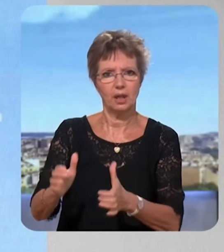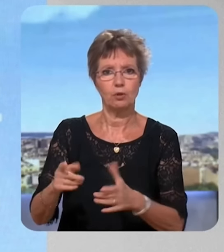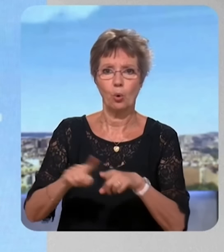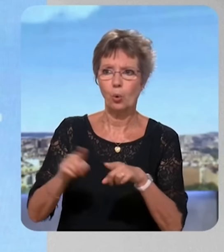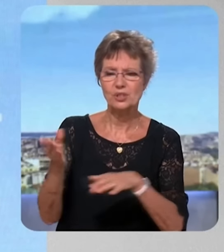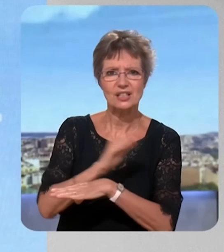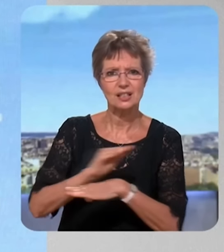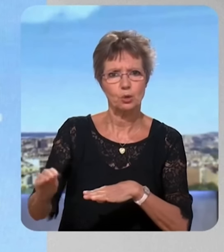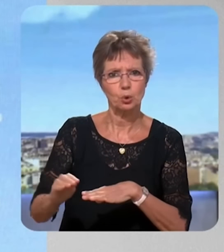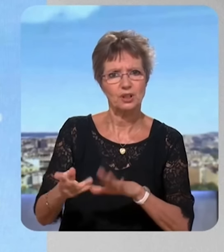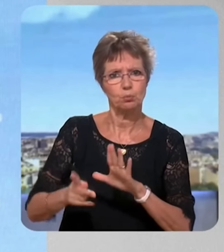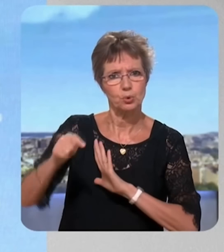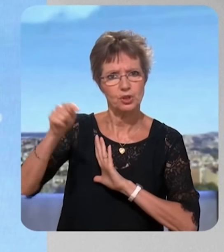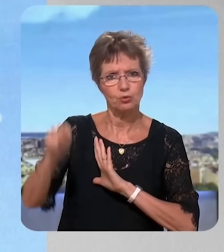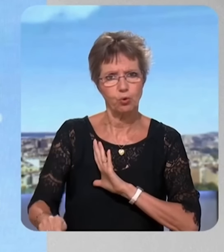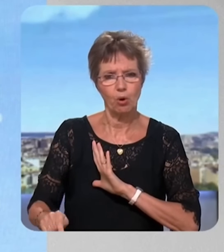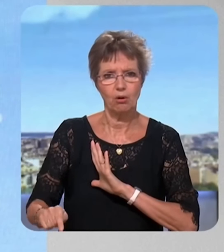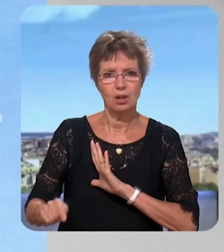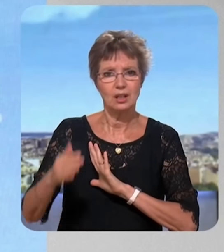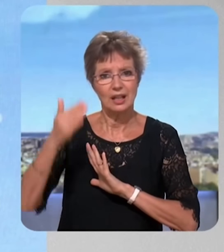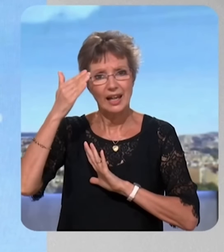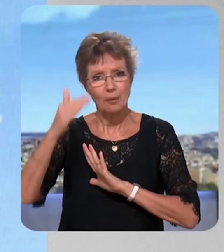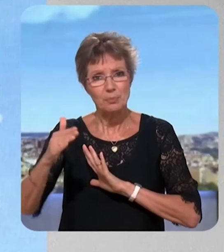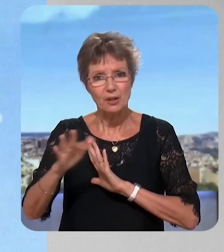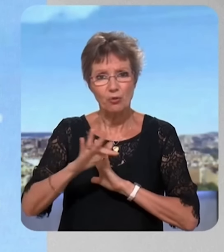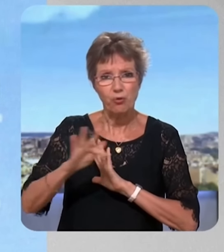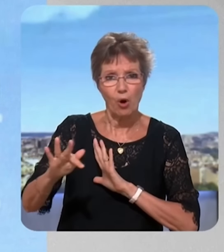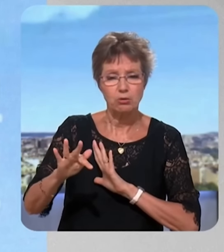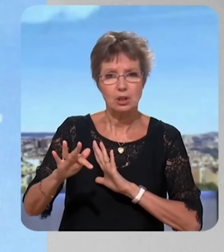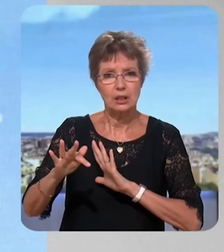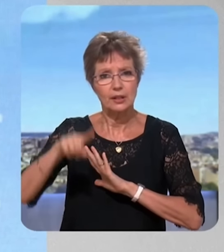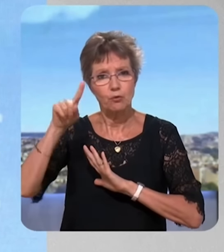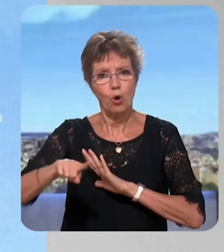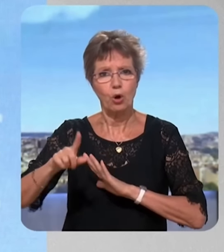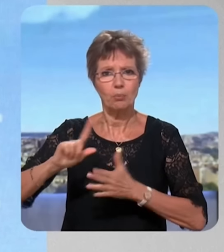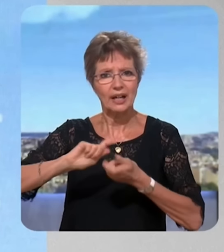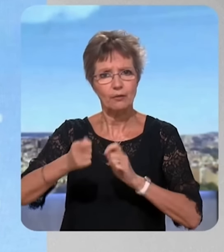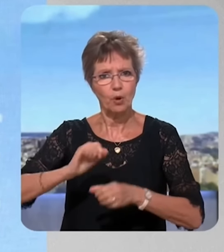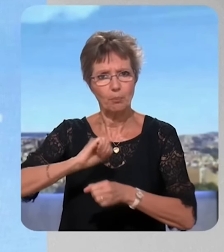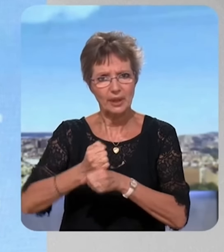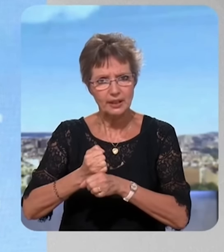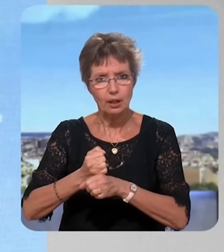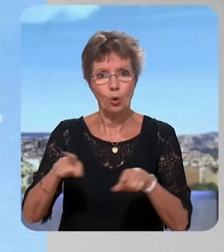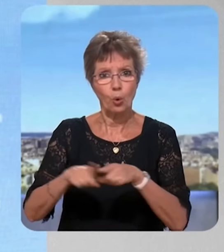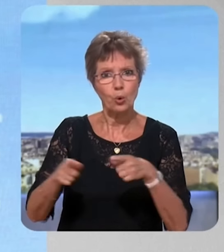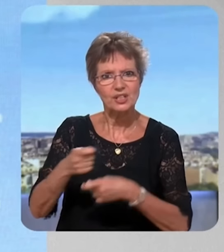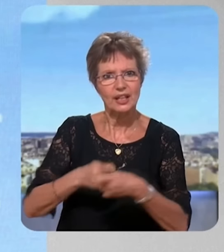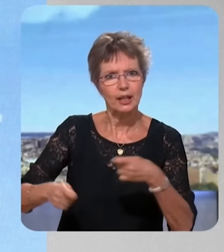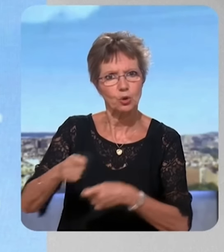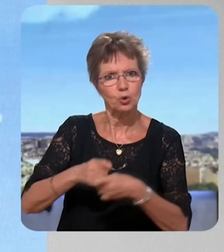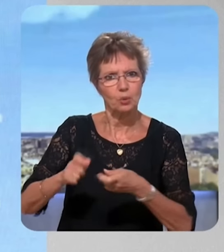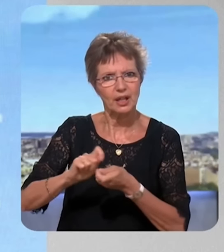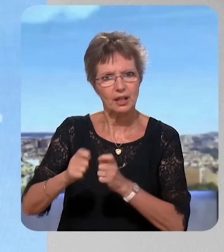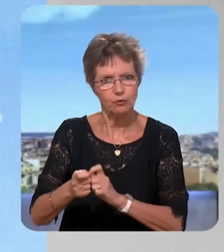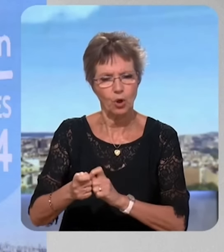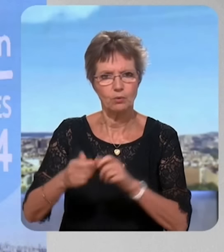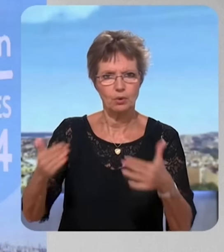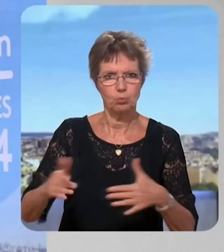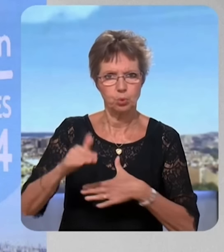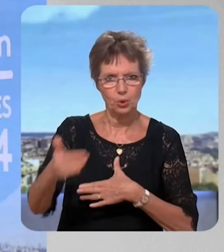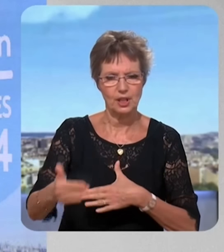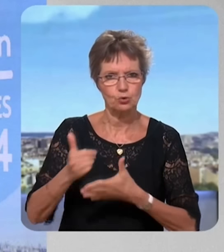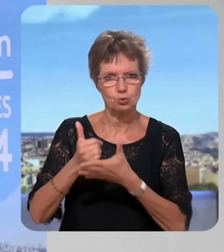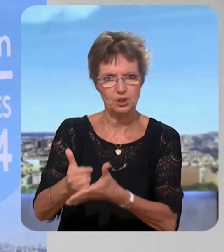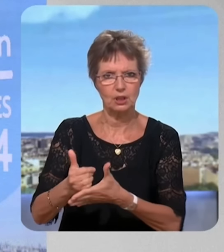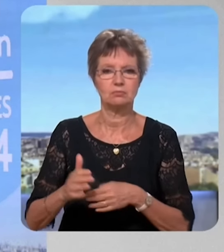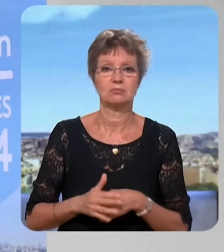de la réforme pénale qui s'impose dans notre pays, et puis sur le plan économique, et ce qui me permet aussi de soutenir ce bloc, il a deux engagements qui ont été pris, d'une part